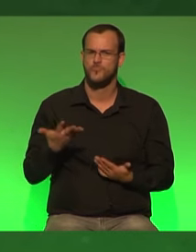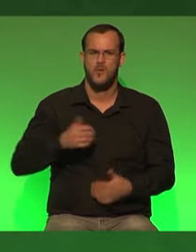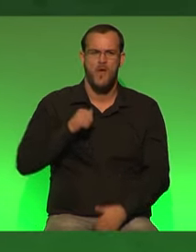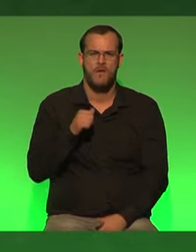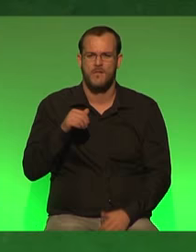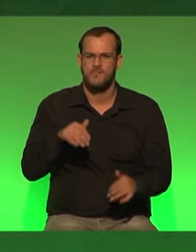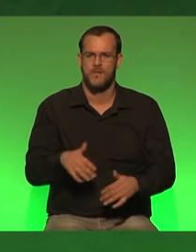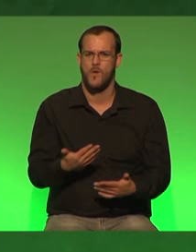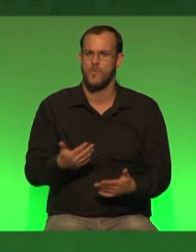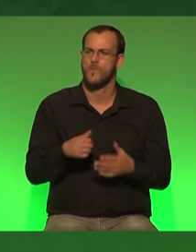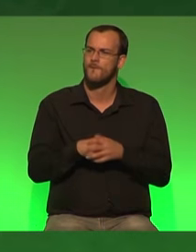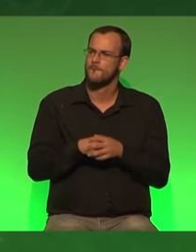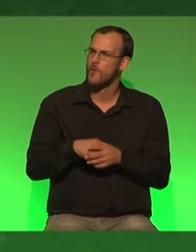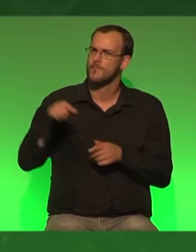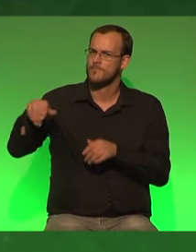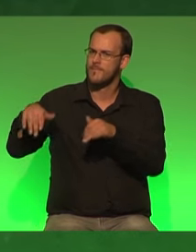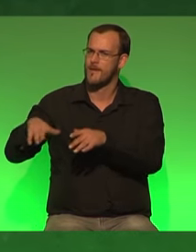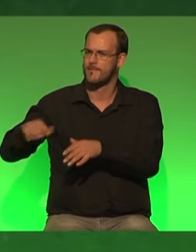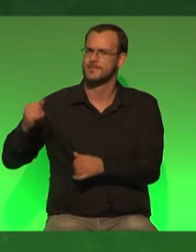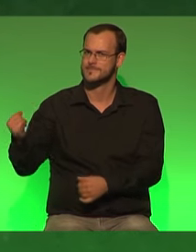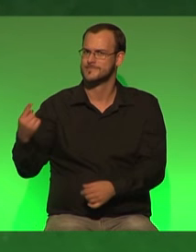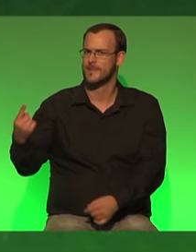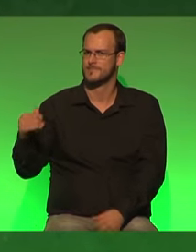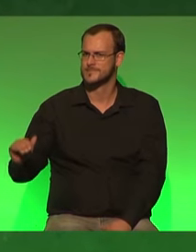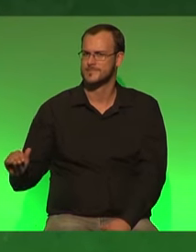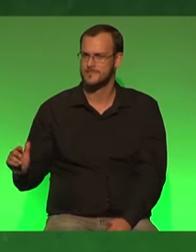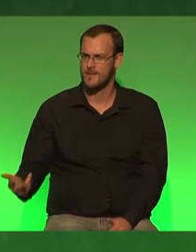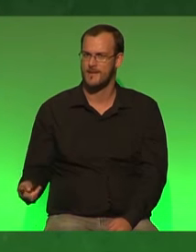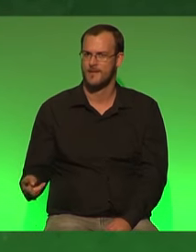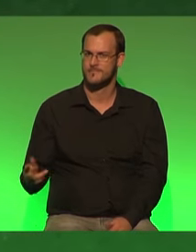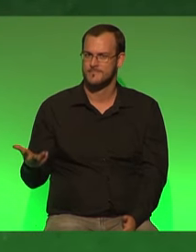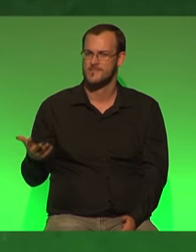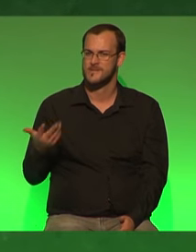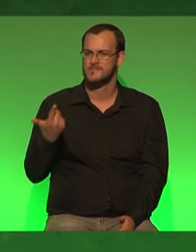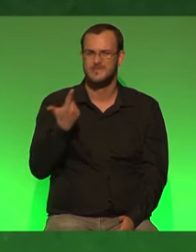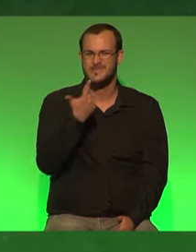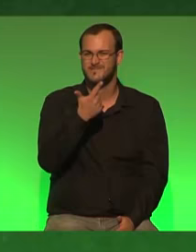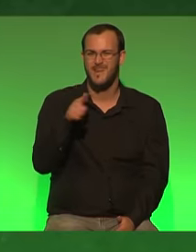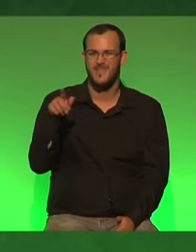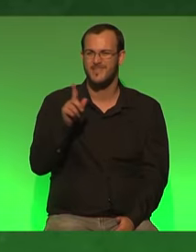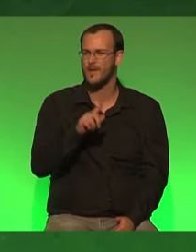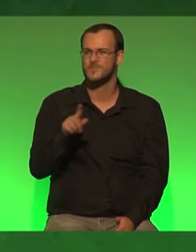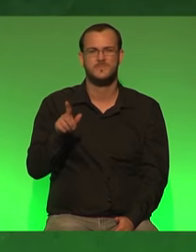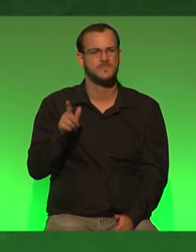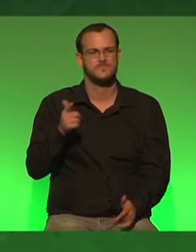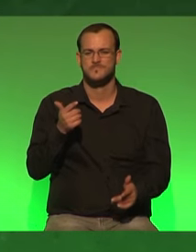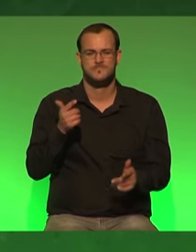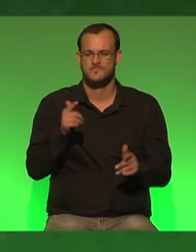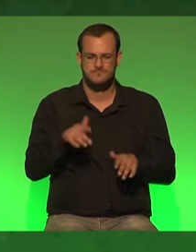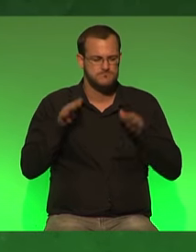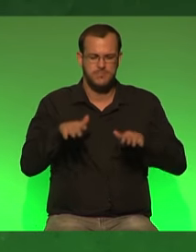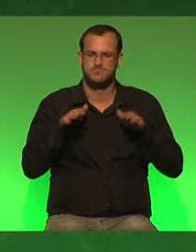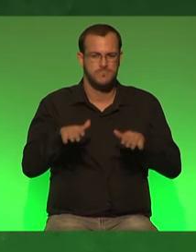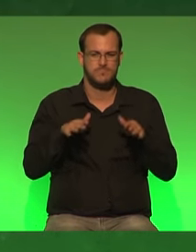oder haben freunde mit kindern bis zu 2000 mal fällt ein kind hin bis es laufen